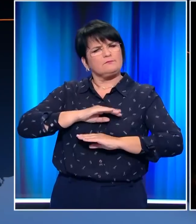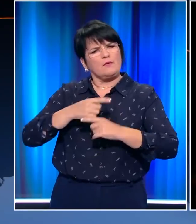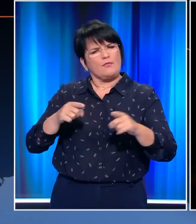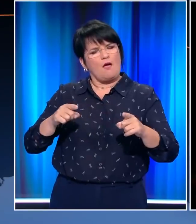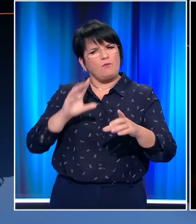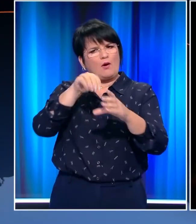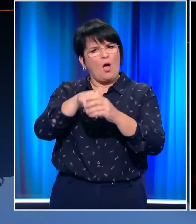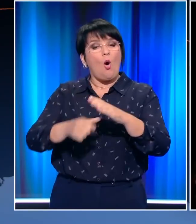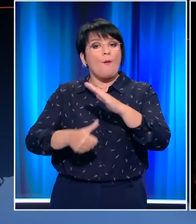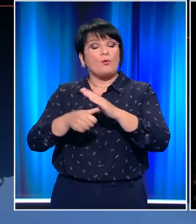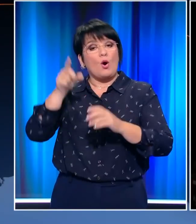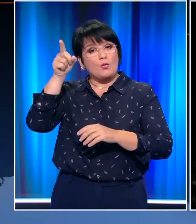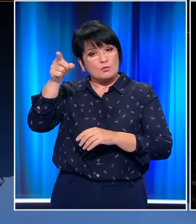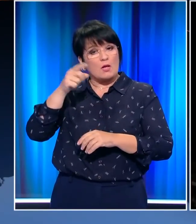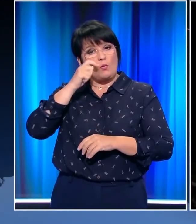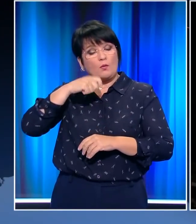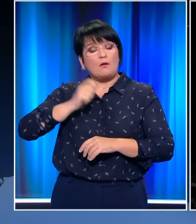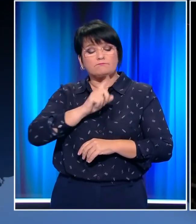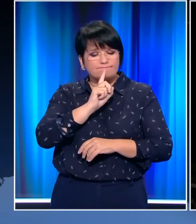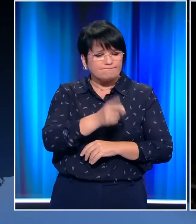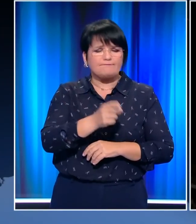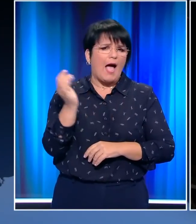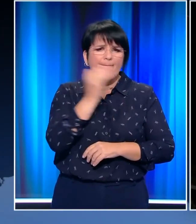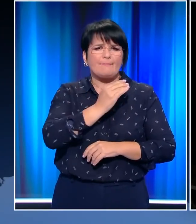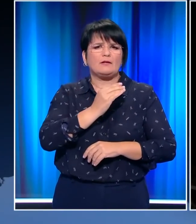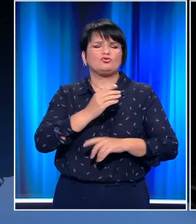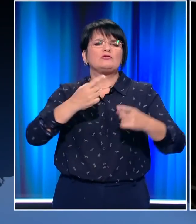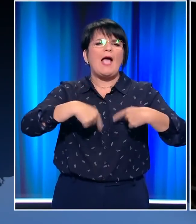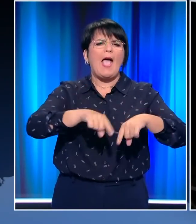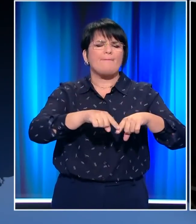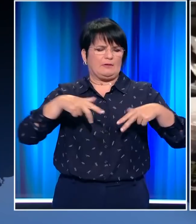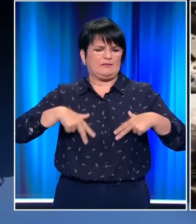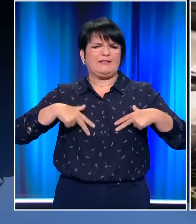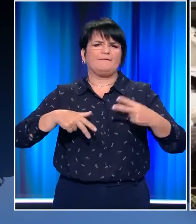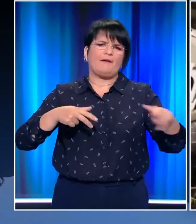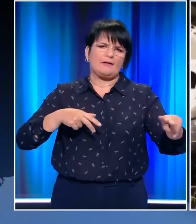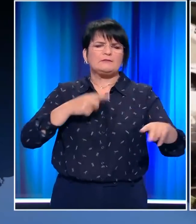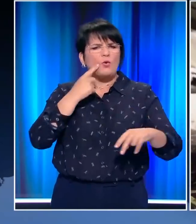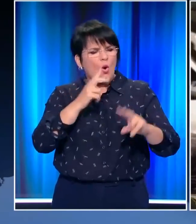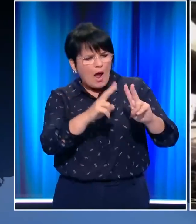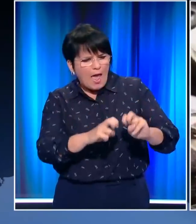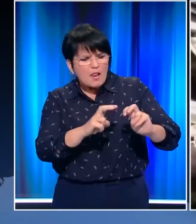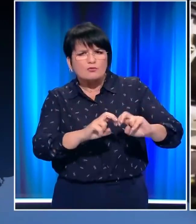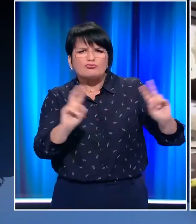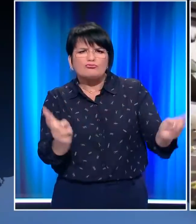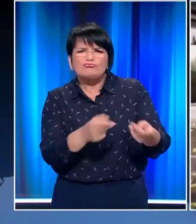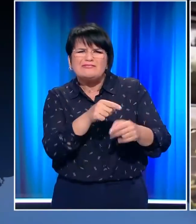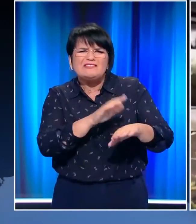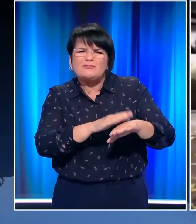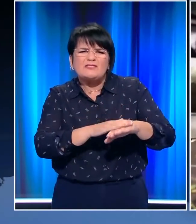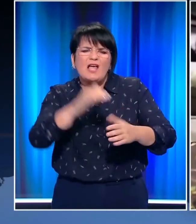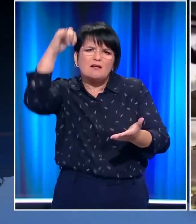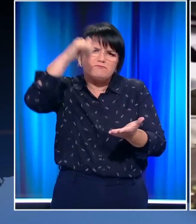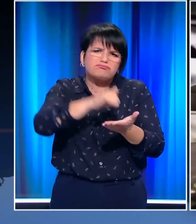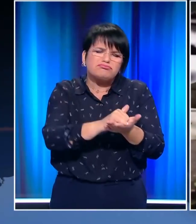Ο πρόεδρος της χώρας Βολονίμη Ζελένσκη διέταξε να συστάθει επιγόντως μια κυβερνητική επιτροπή για να διευκρινιστούν οι συνθήκες και